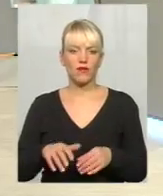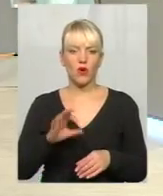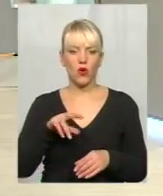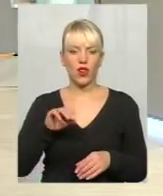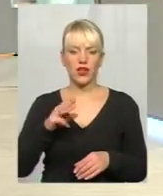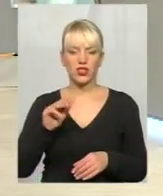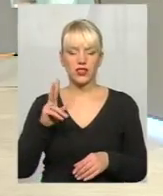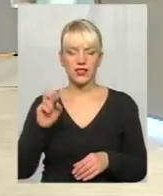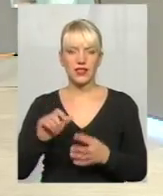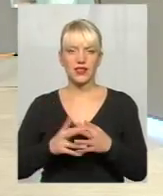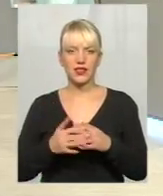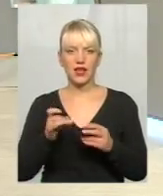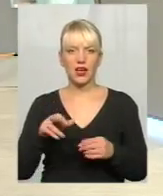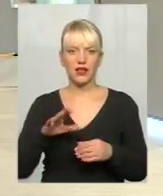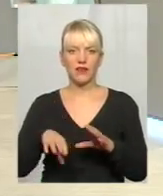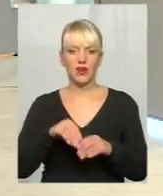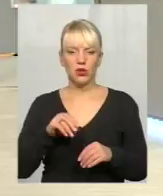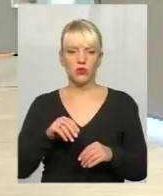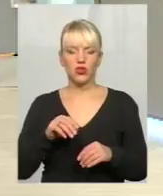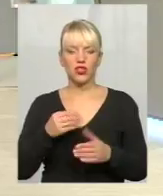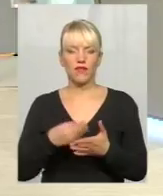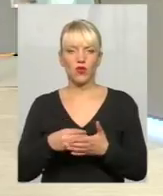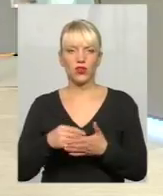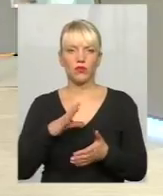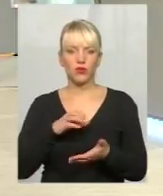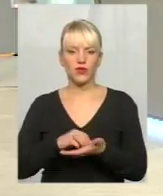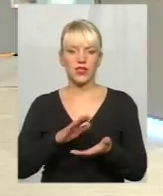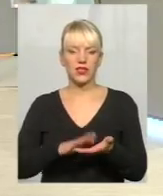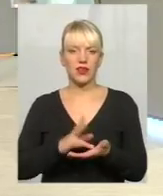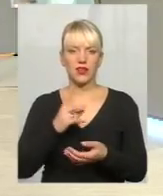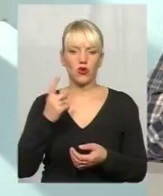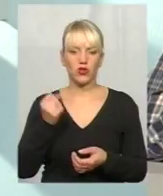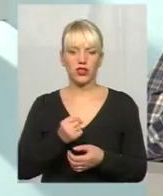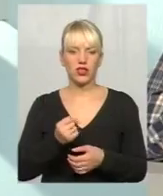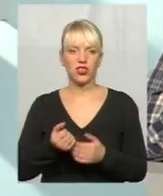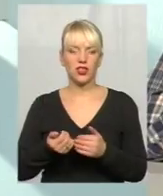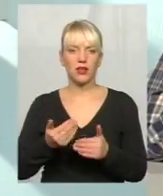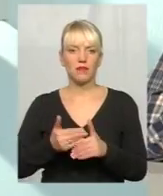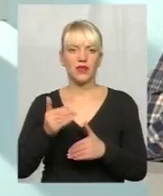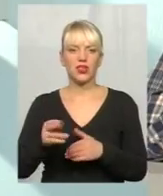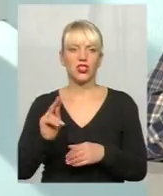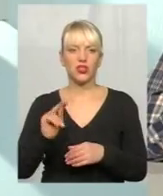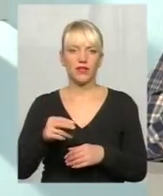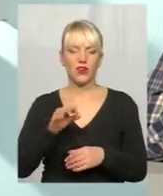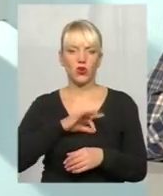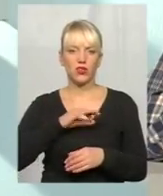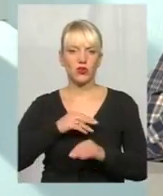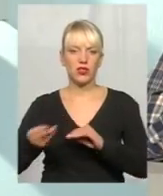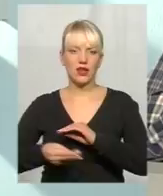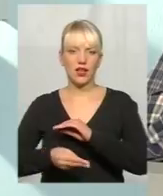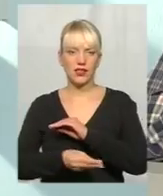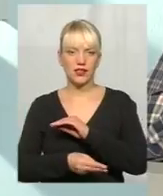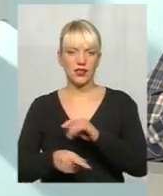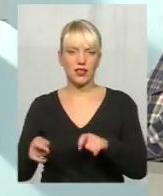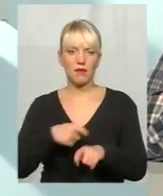раді, виборчий фонд був зареєстрований майже на неділю пізніше, ніж використовувалися агітаційні матеріали. Це перше